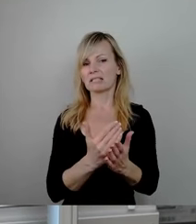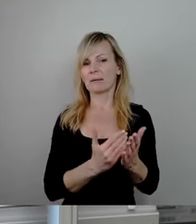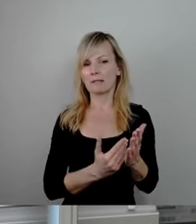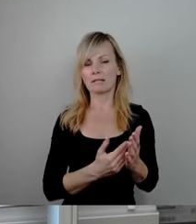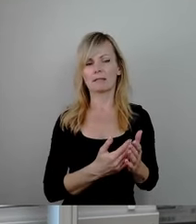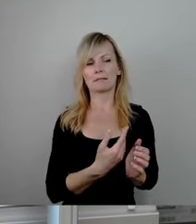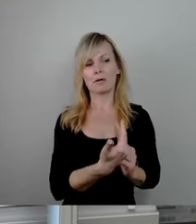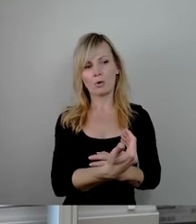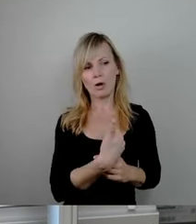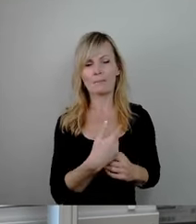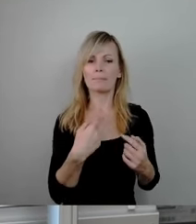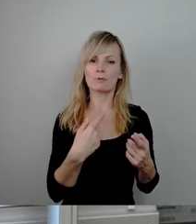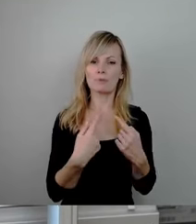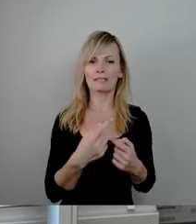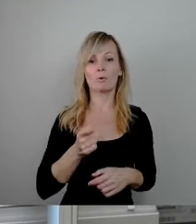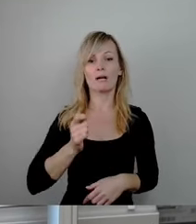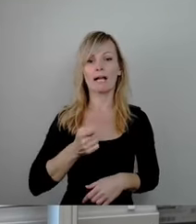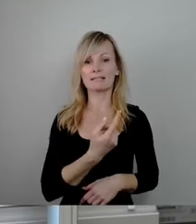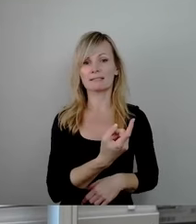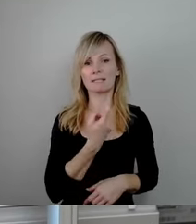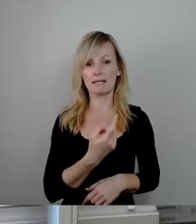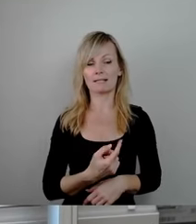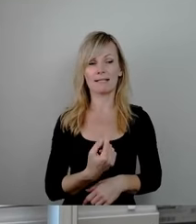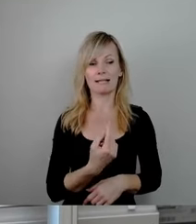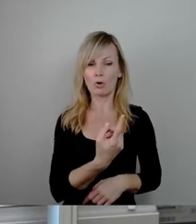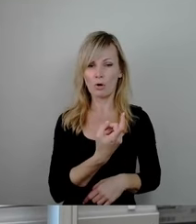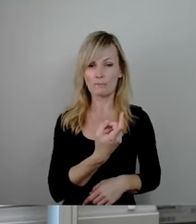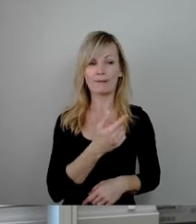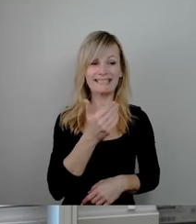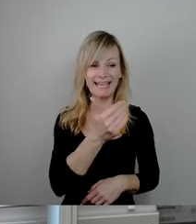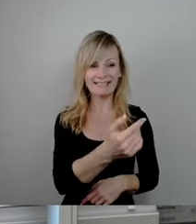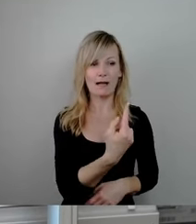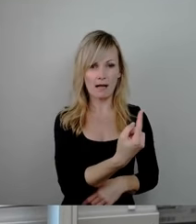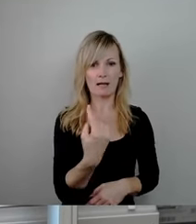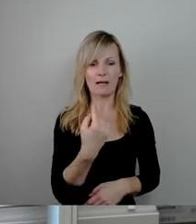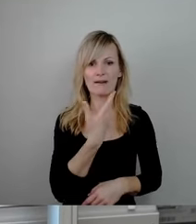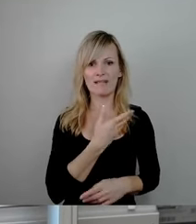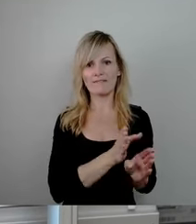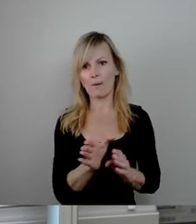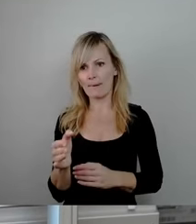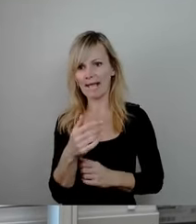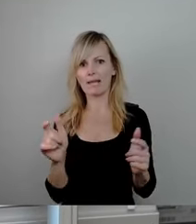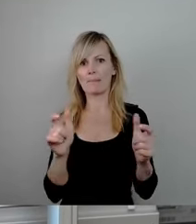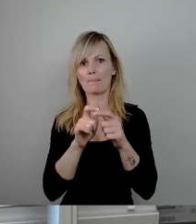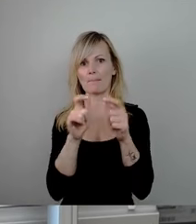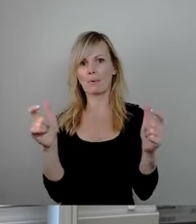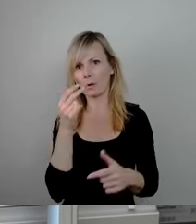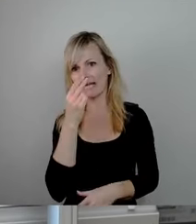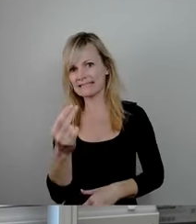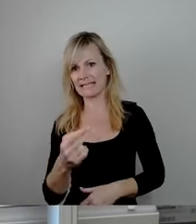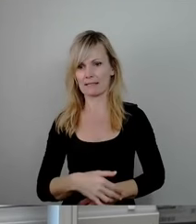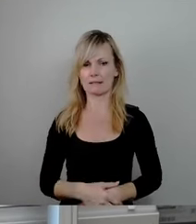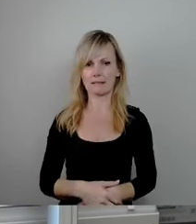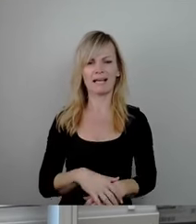Besprechungen meiner Kanzlei, jeder von denen möchte die eingestürzte Brücke sehen. Was allerdings noch nicht bedeutet, dass man die Brücke liegen lassen müsste.